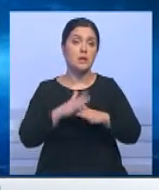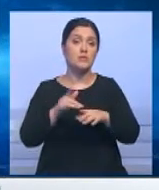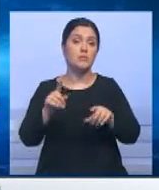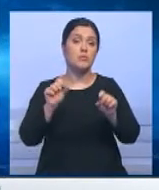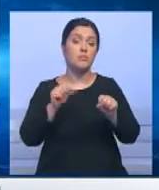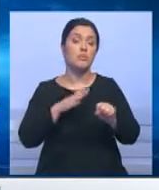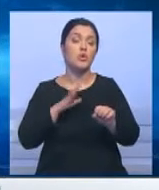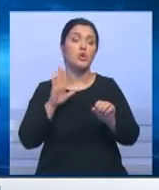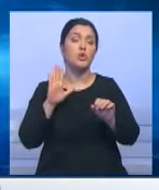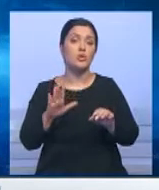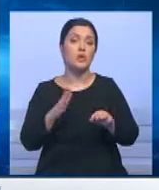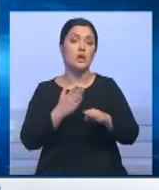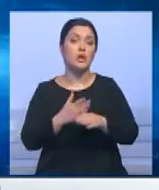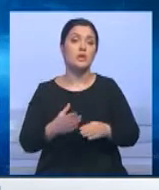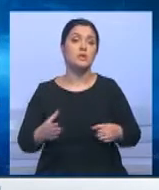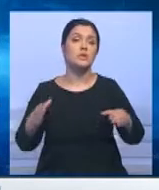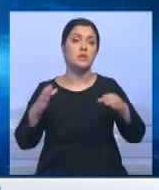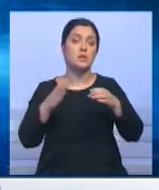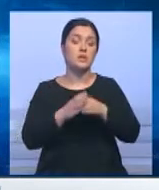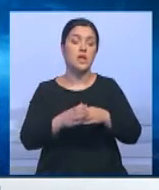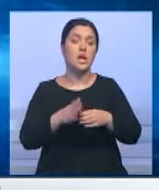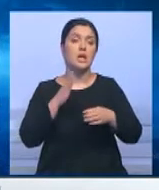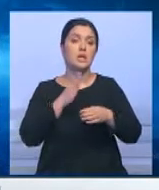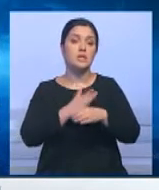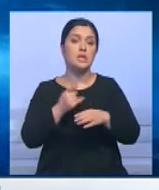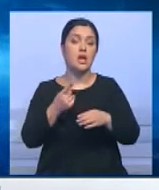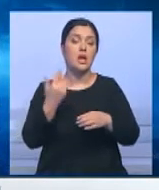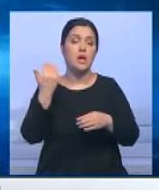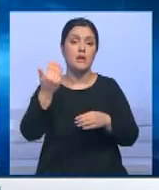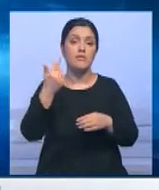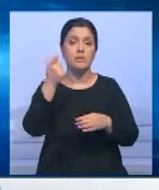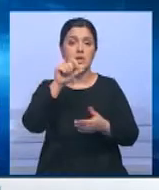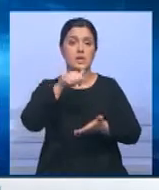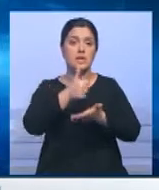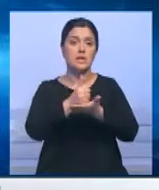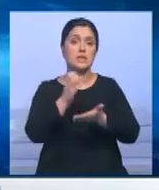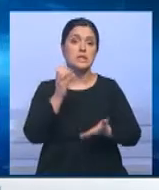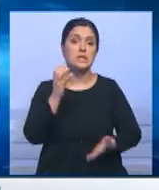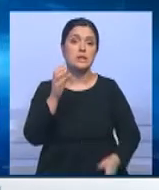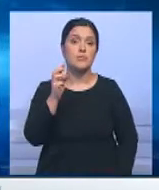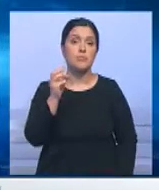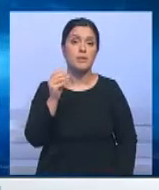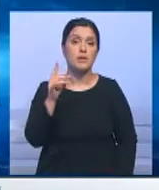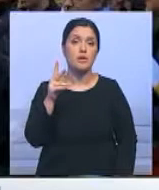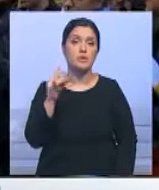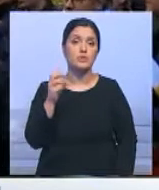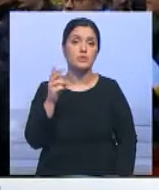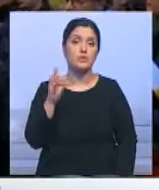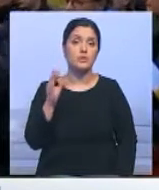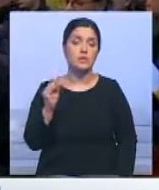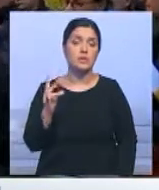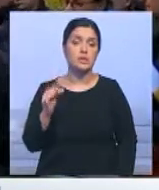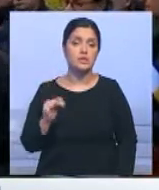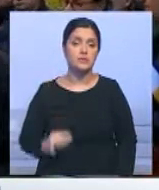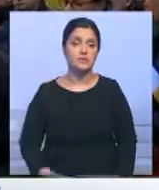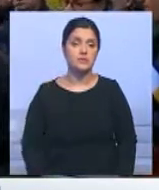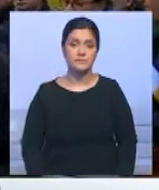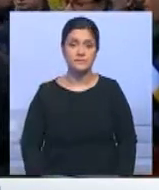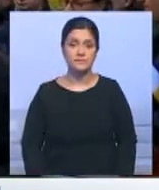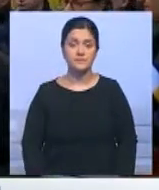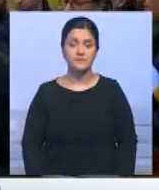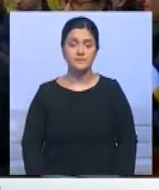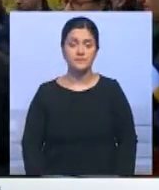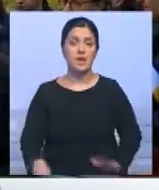может сделать только объединившаяся правоцентристская коалиция во главе с Сильвио Берлускони. Надо сказать, что